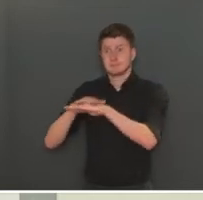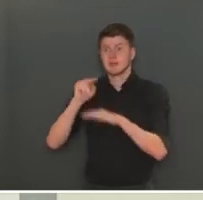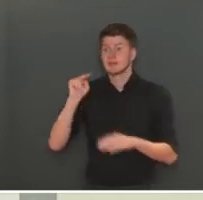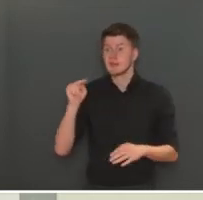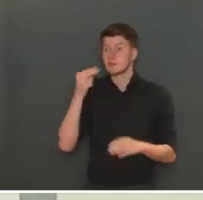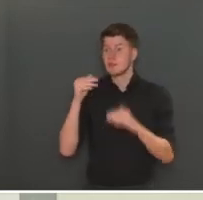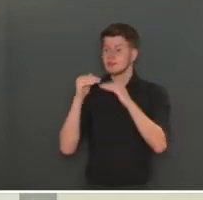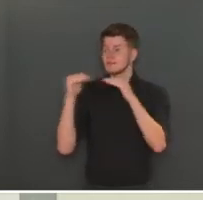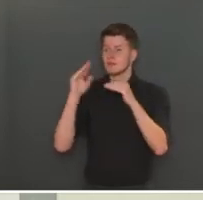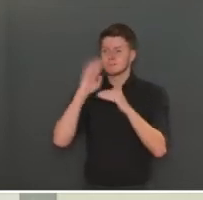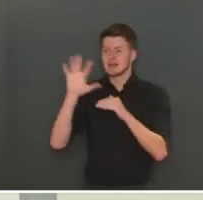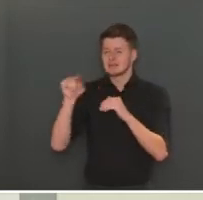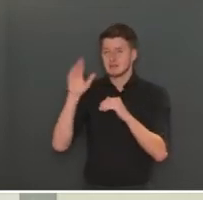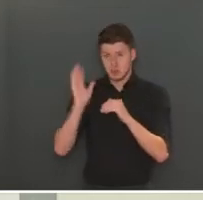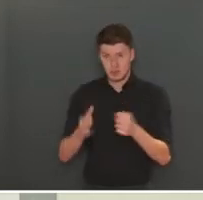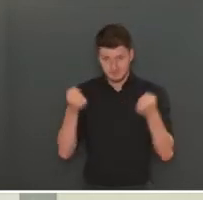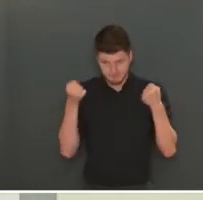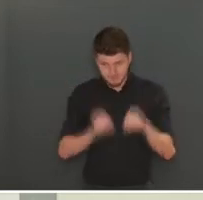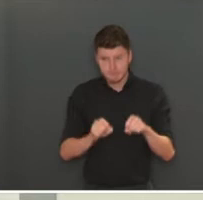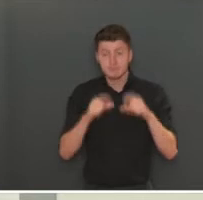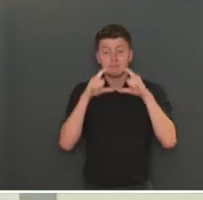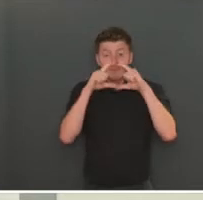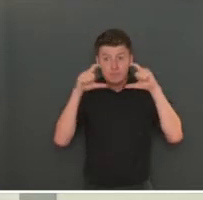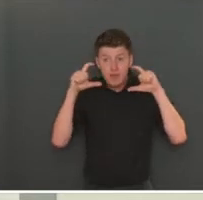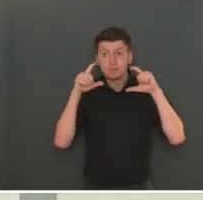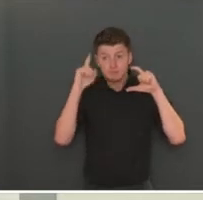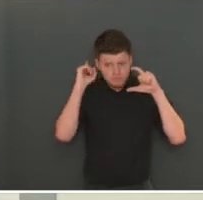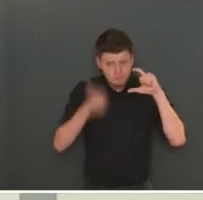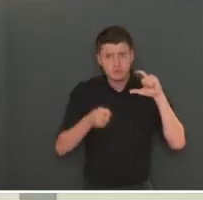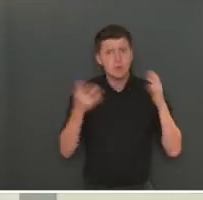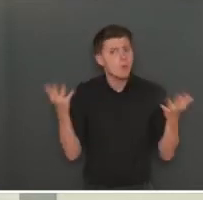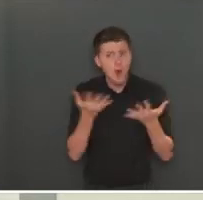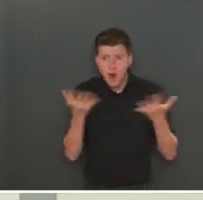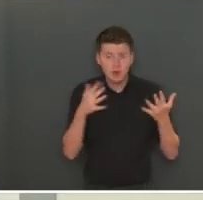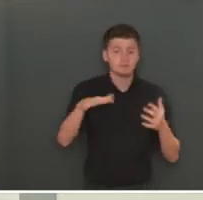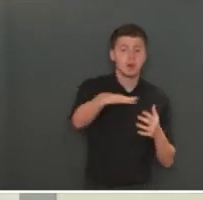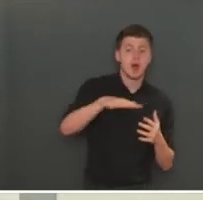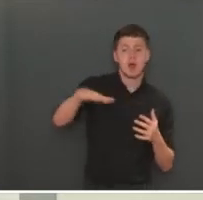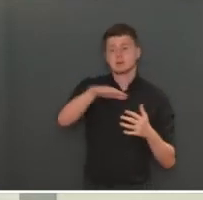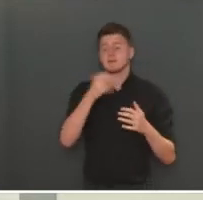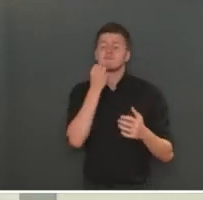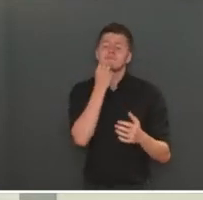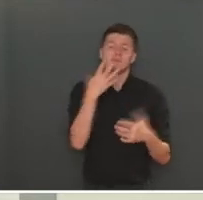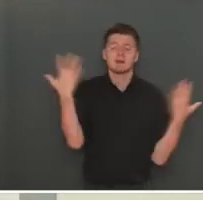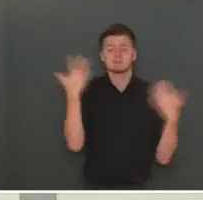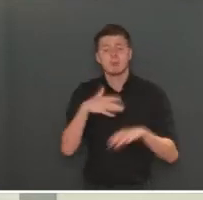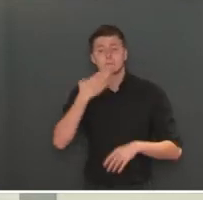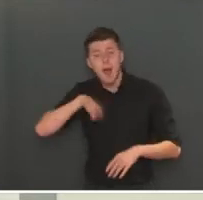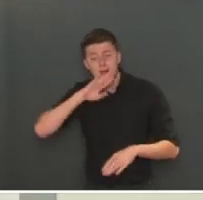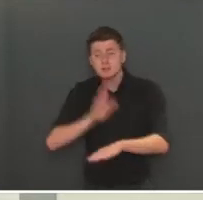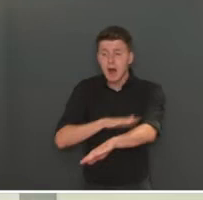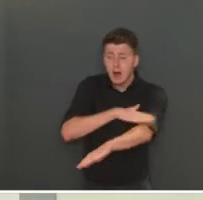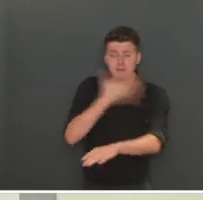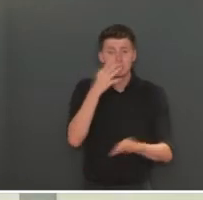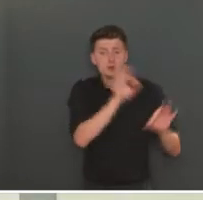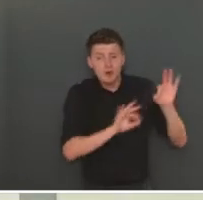qu'au niveau national, il a été décidé d'obliger le port du masque dans des endroits comme les